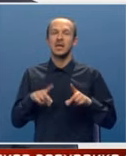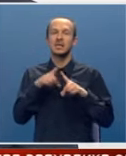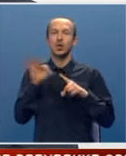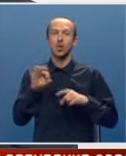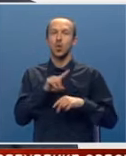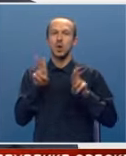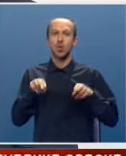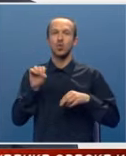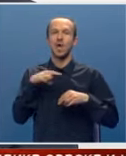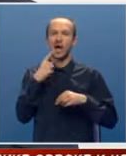ne mogu da kažem.